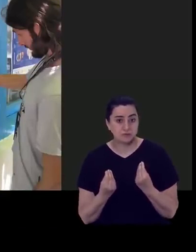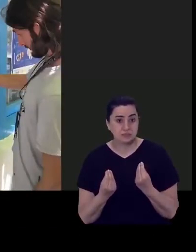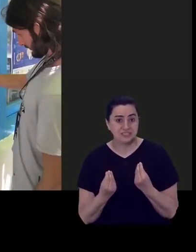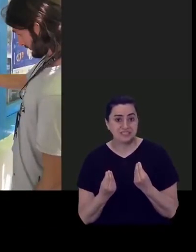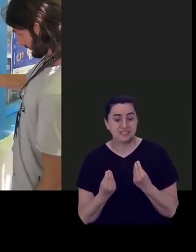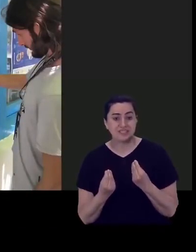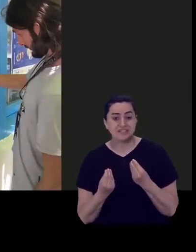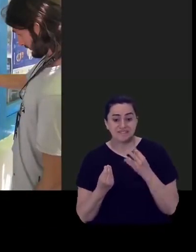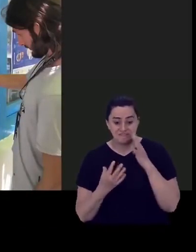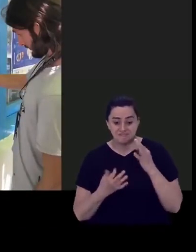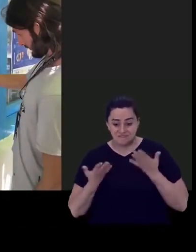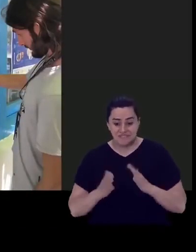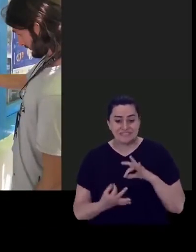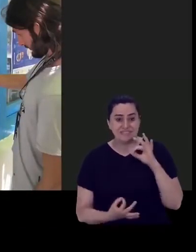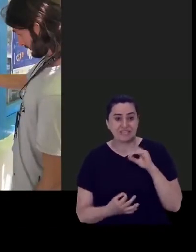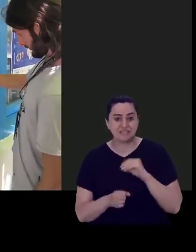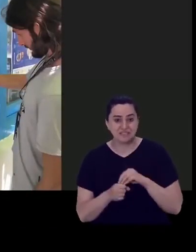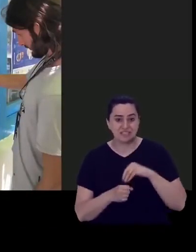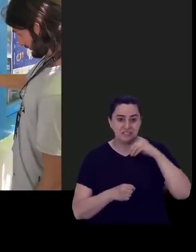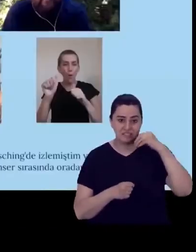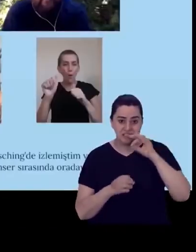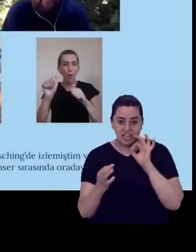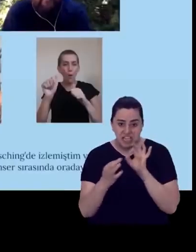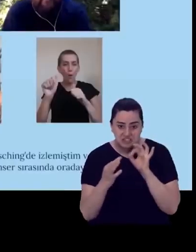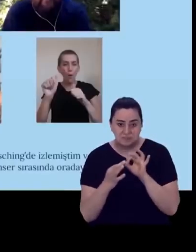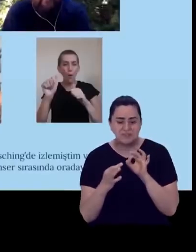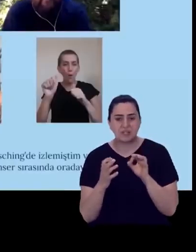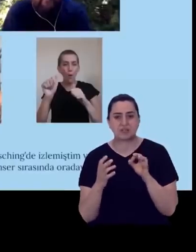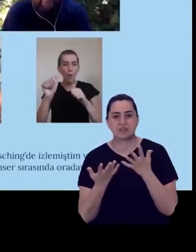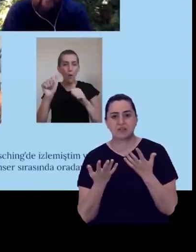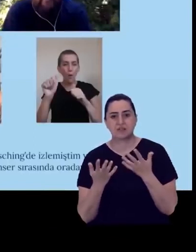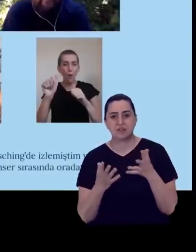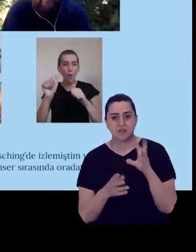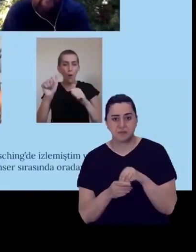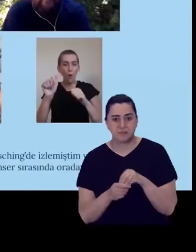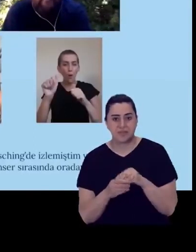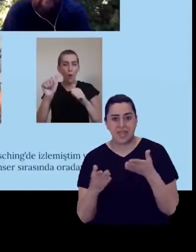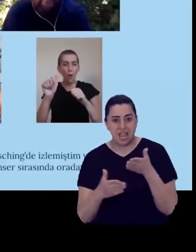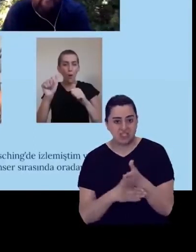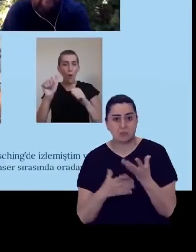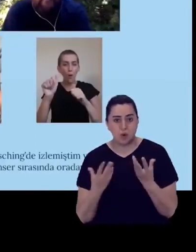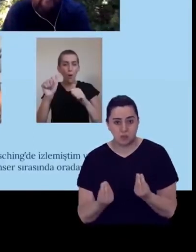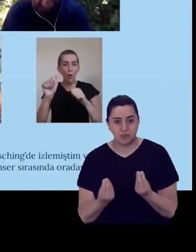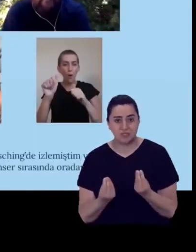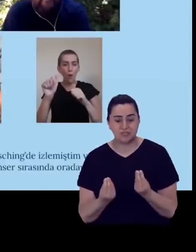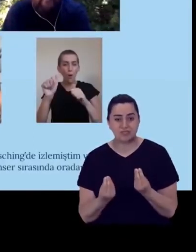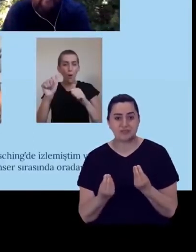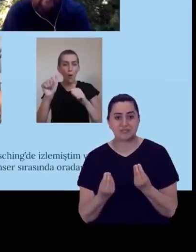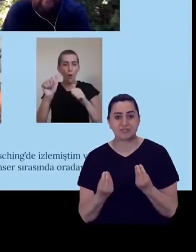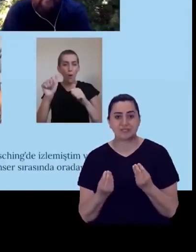Fiziksel, içeriksel ve iletişimsel anlamda erişilebileceği